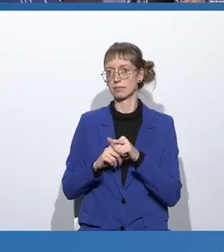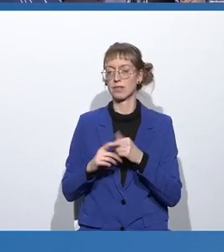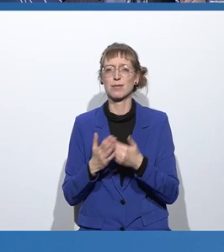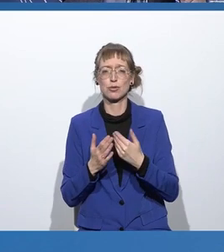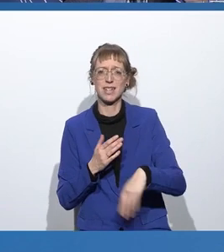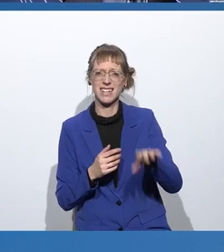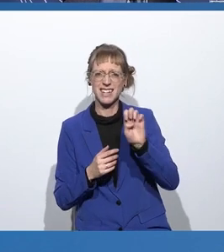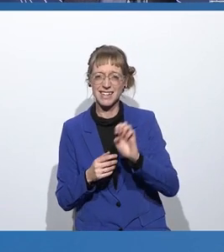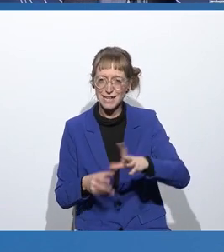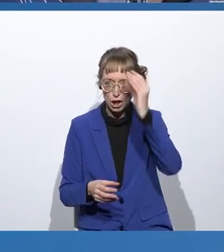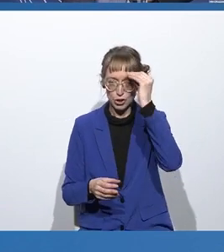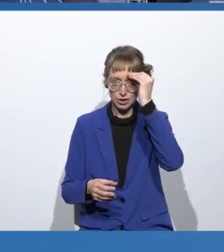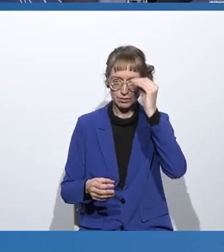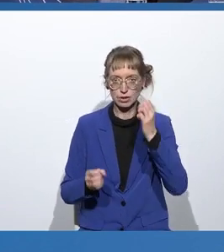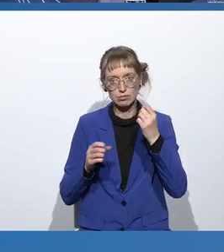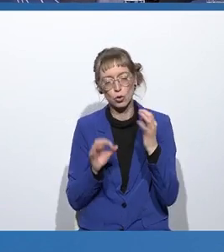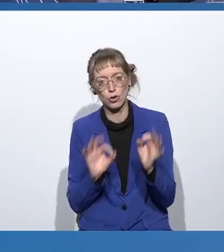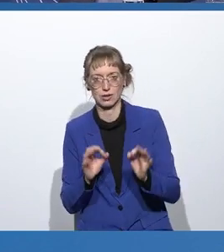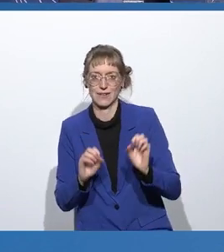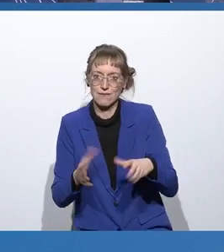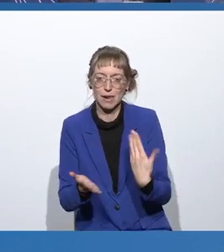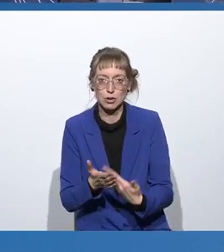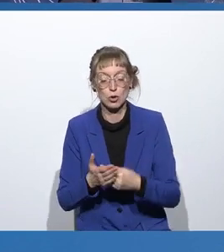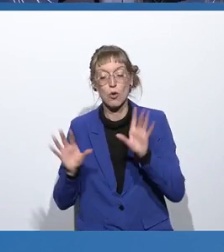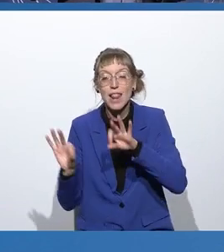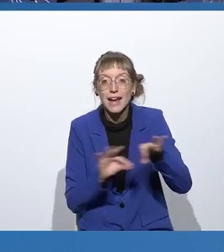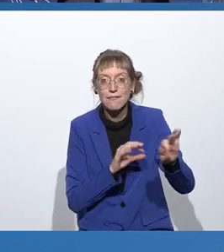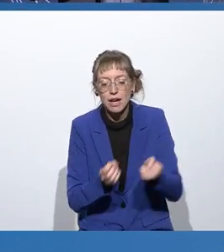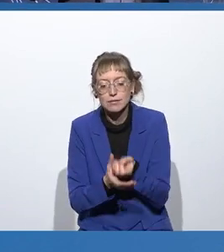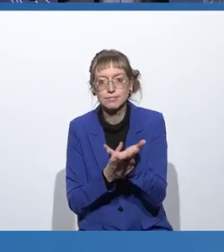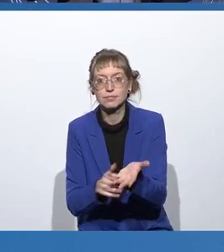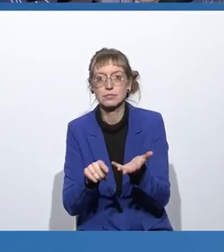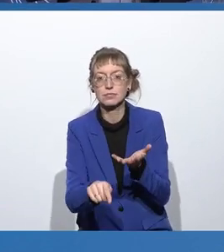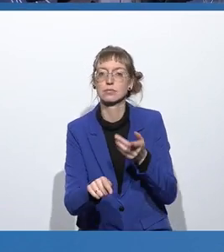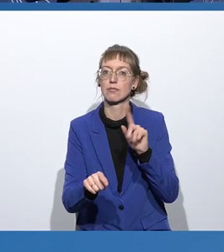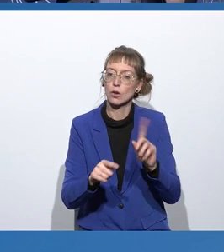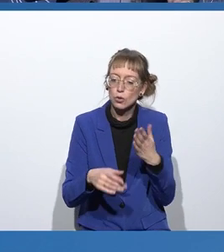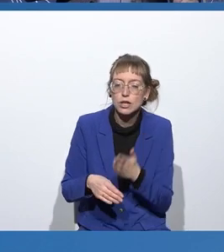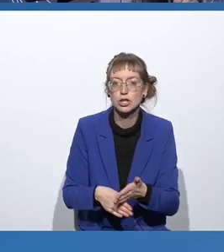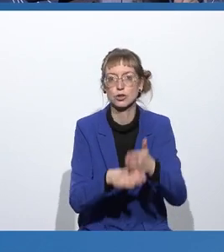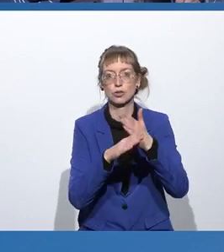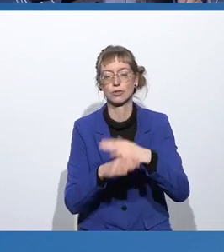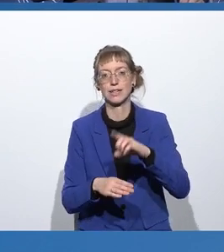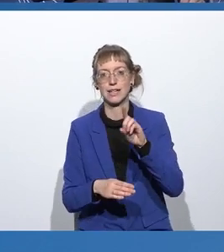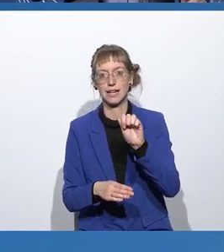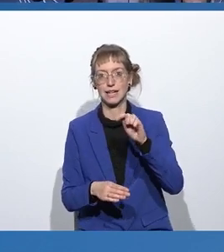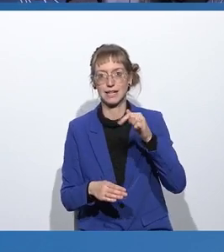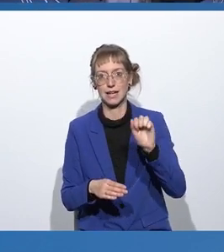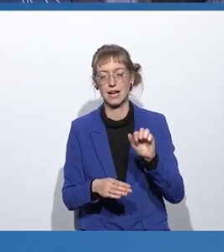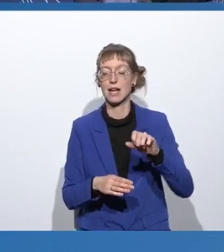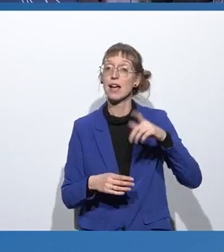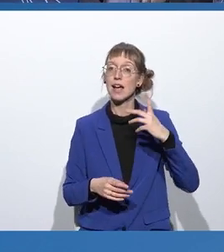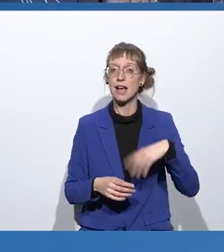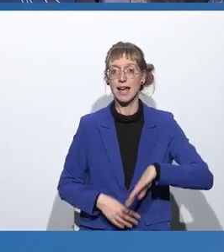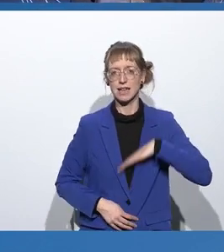Fallbeispielen. Wir geben Leitfäden zur Entscheidungsfindung und wir unterstützen auch durch ein sogenanntes Data Ethics Council. Die